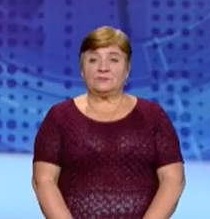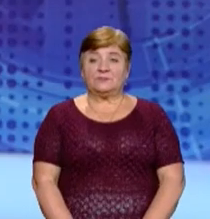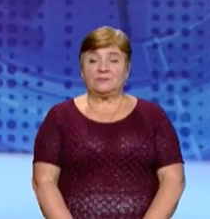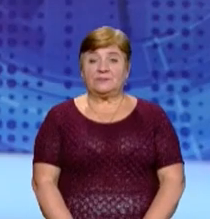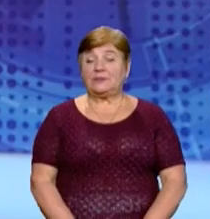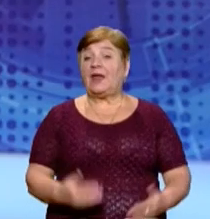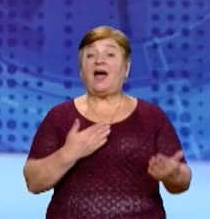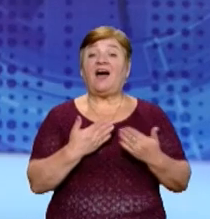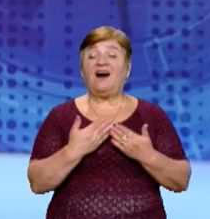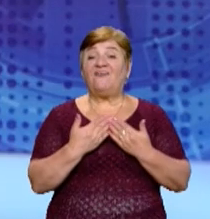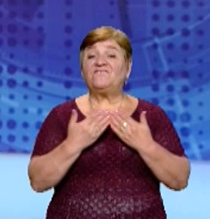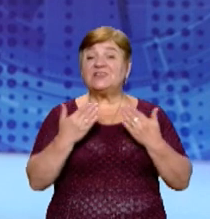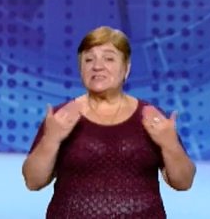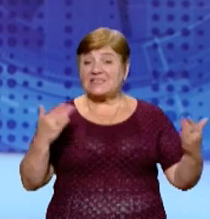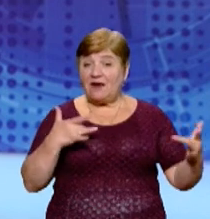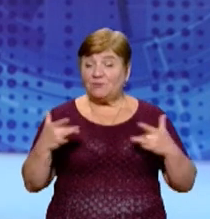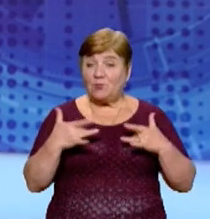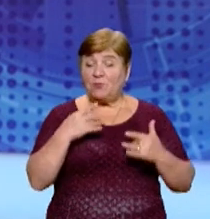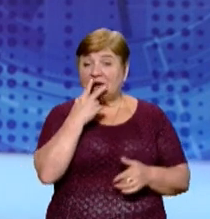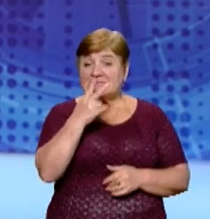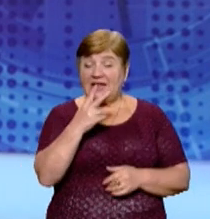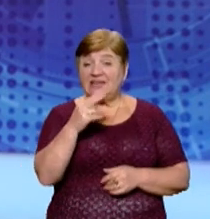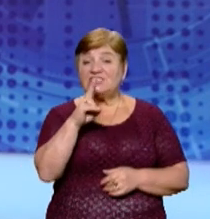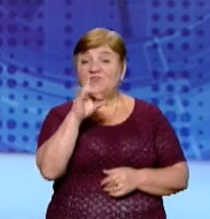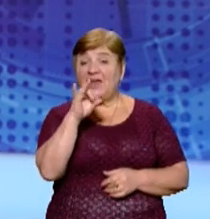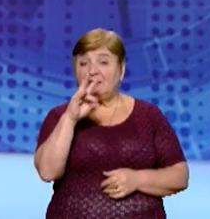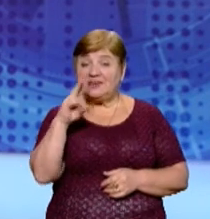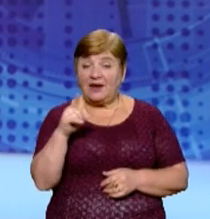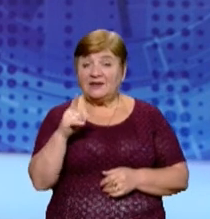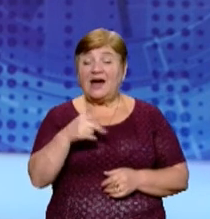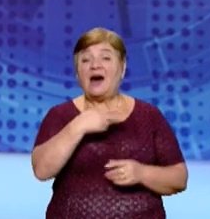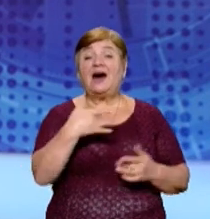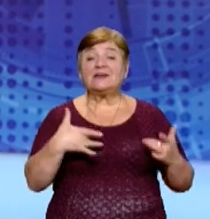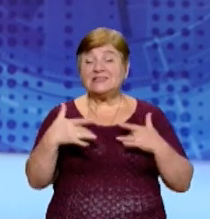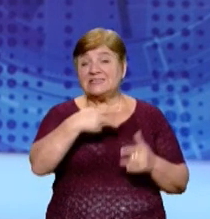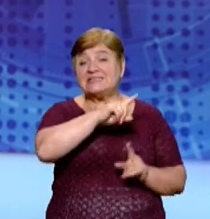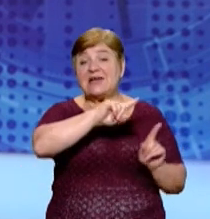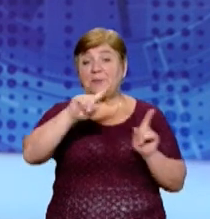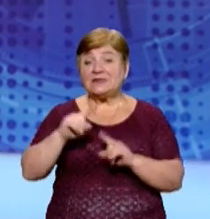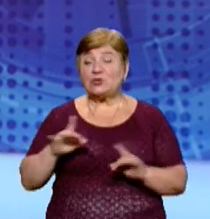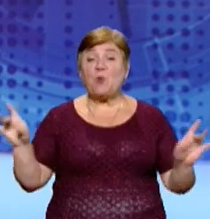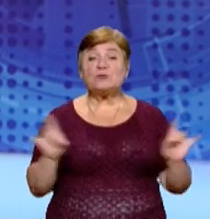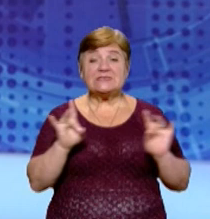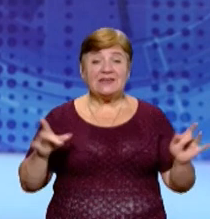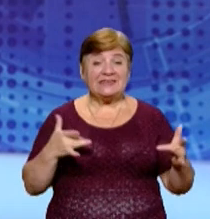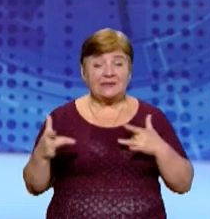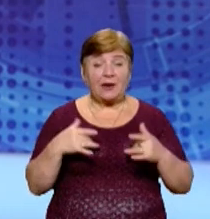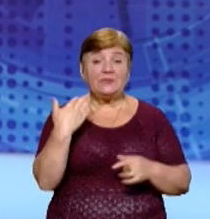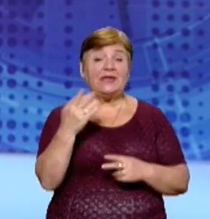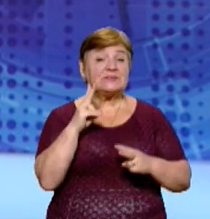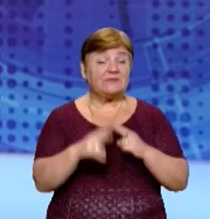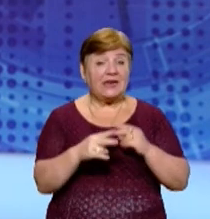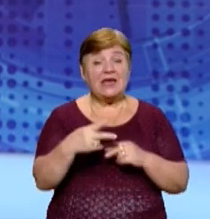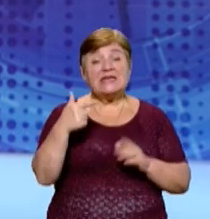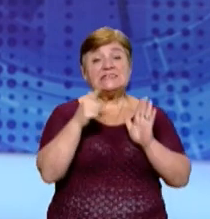Виставу «Швендяє Ужгородом Швейк» показали 12 липня артисти Закарпатського обласного муздрамтеатру. Неї завершили